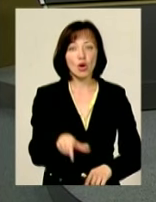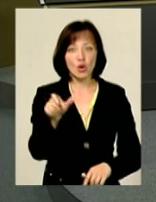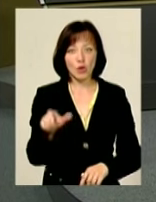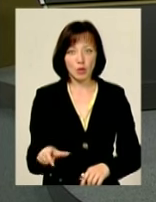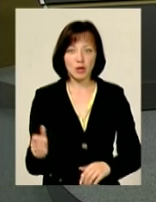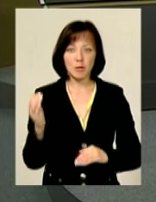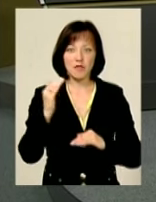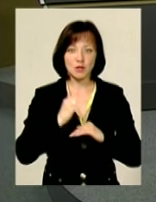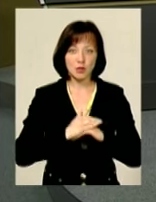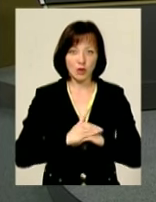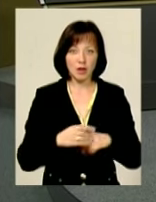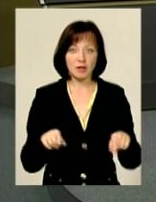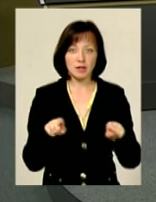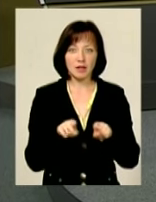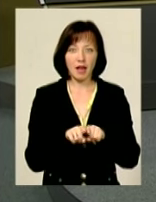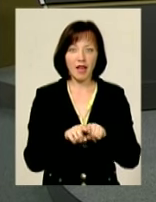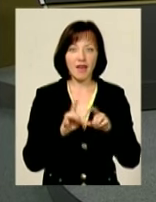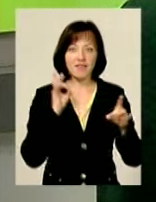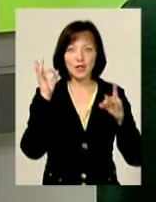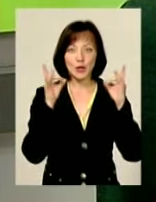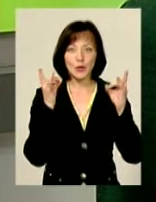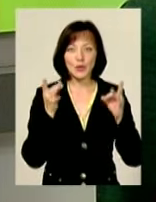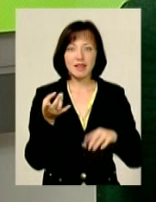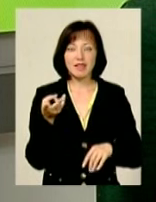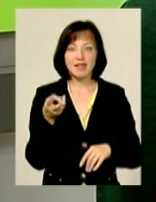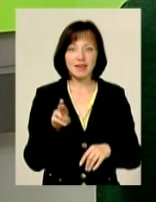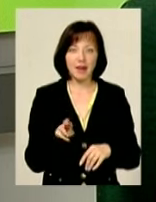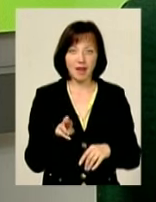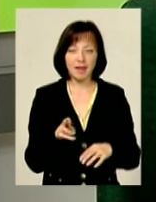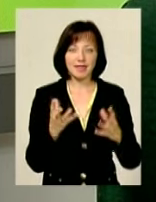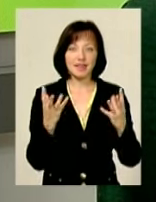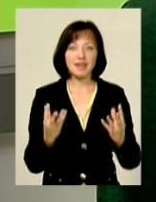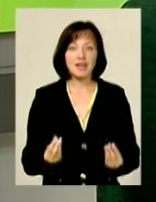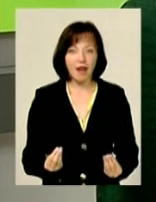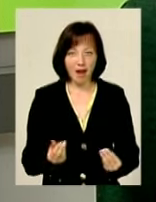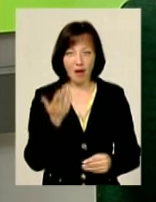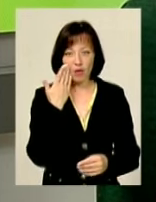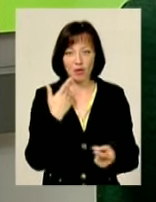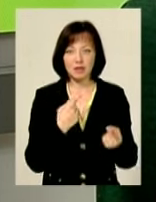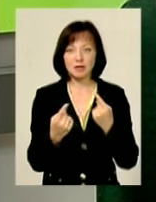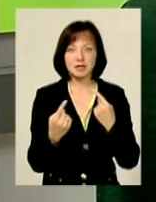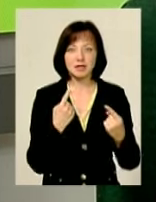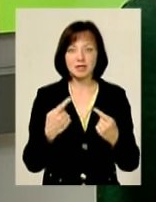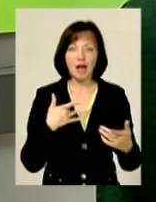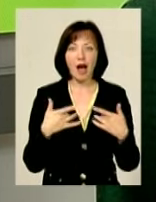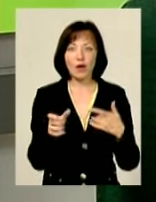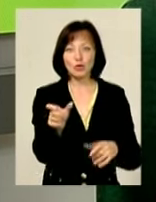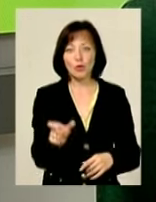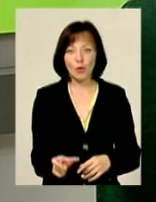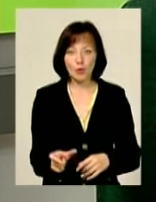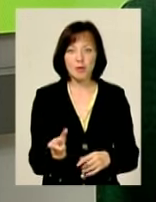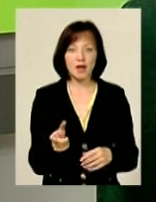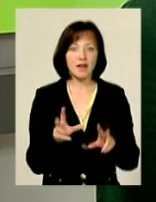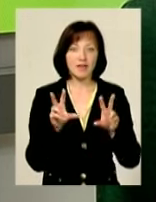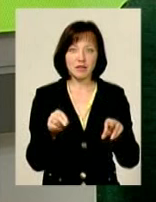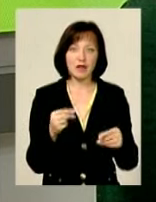вечорах, іде таке відлуння дня, коли ведеться розмова з актором, який зіграв, і ведуться